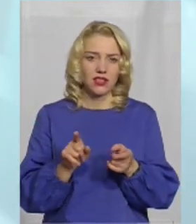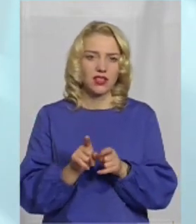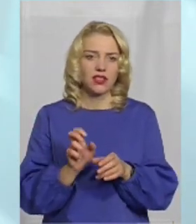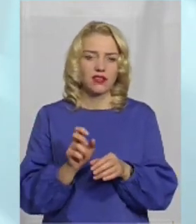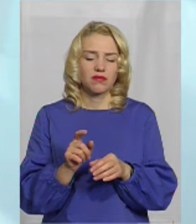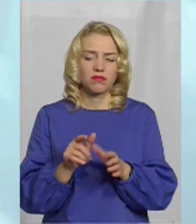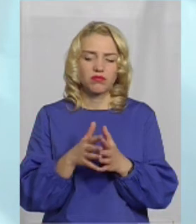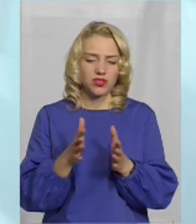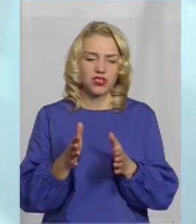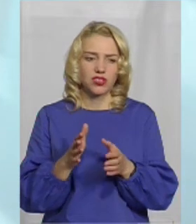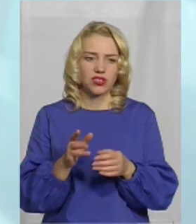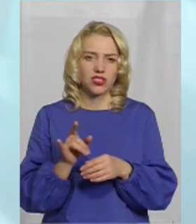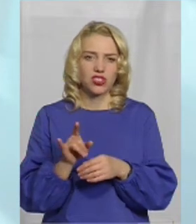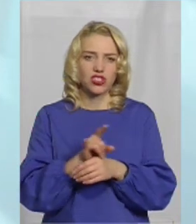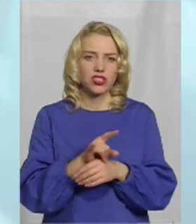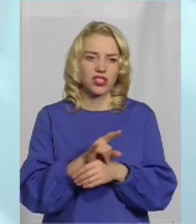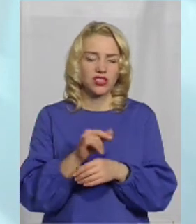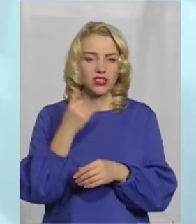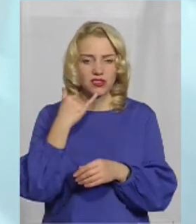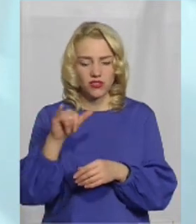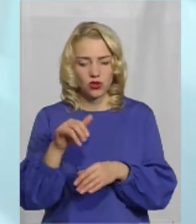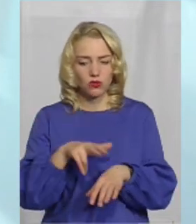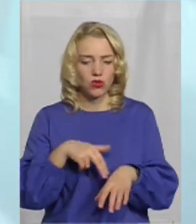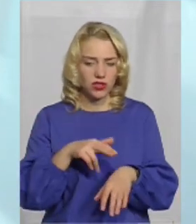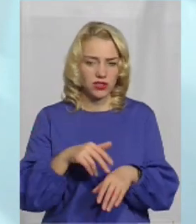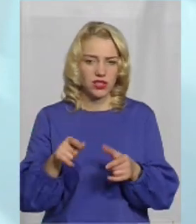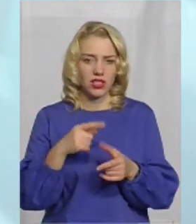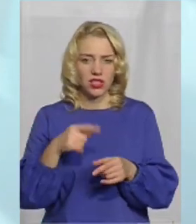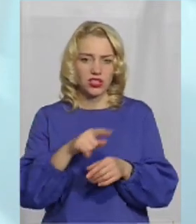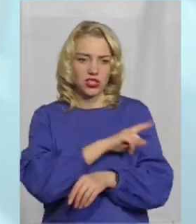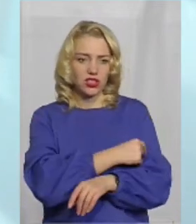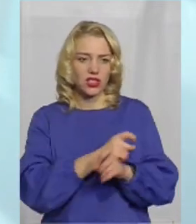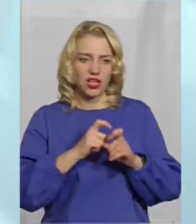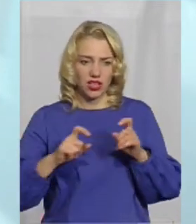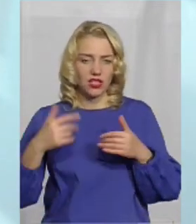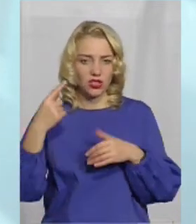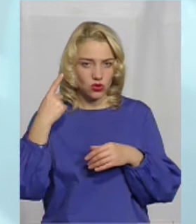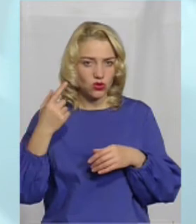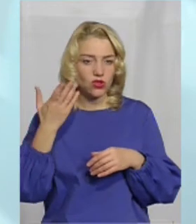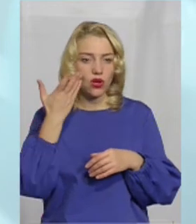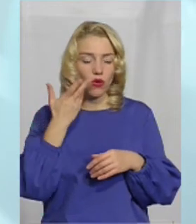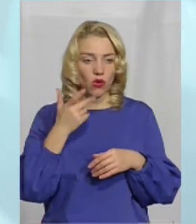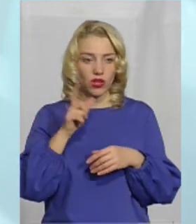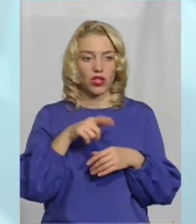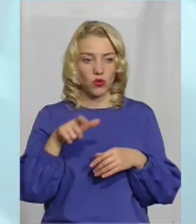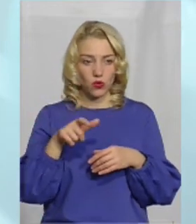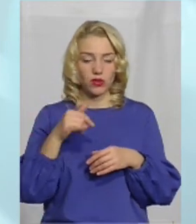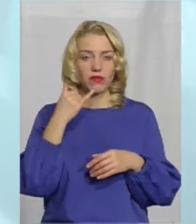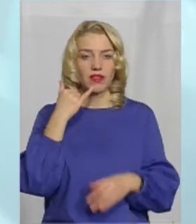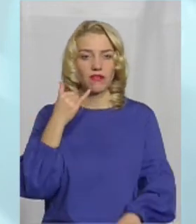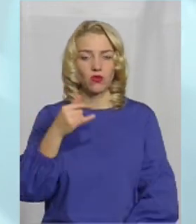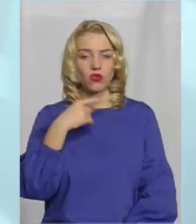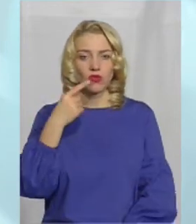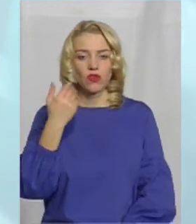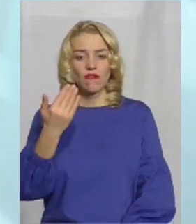шахрайств, як дзвінок з поліції, з лікарні. Напевно, ви теж у ЗМІ чули, коли людям телефонують,